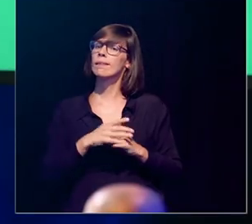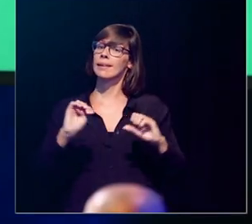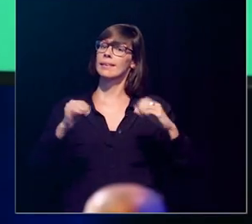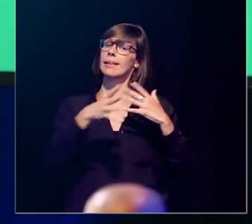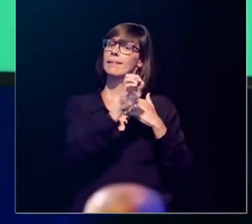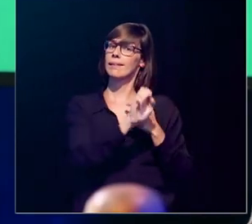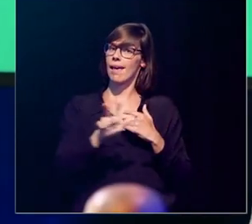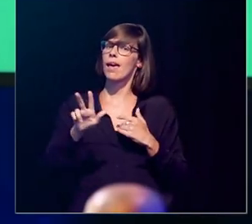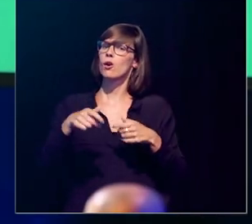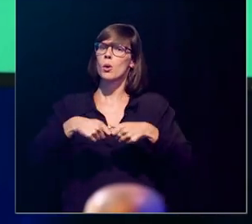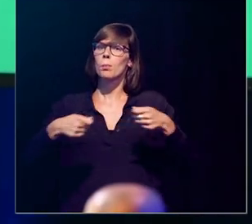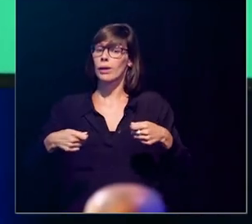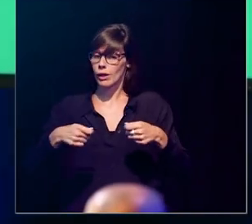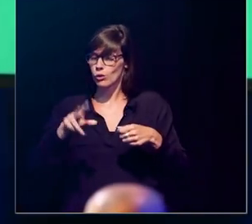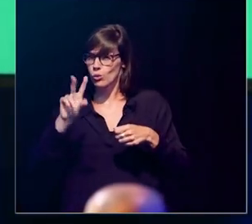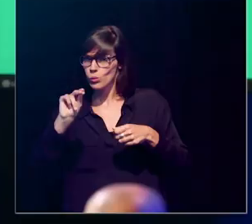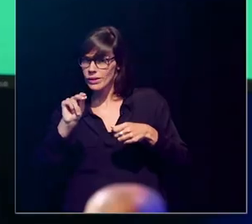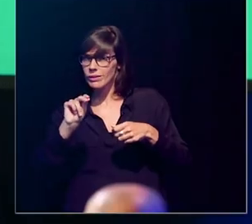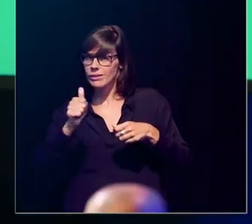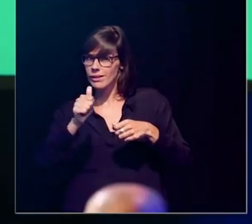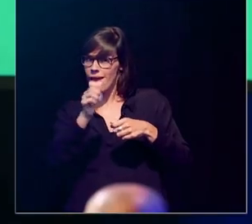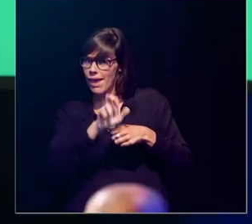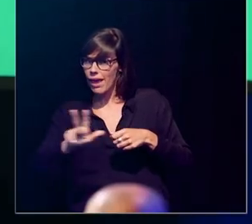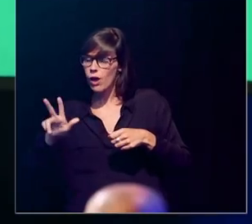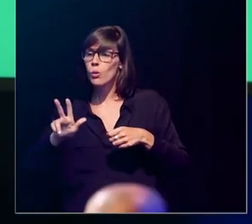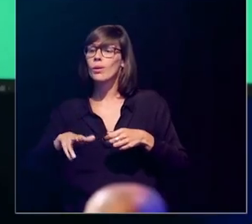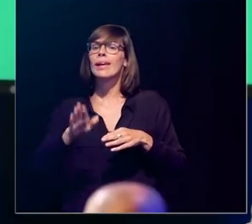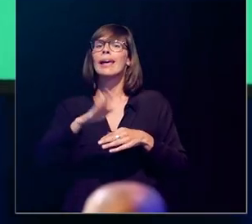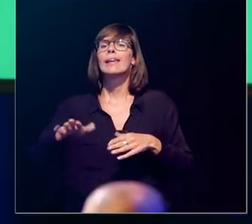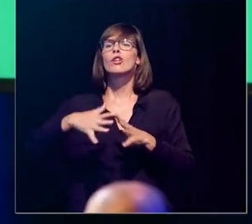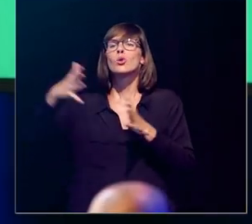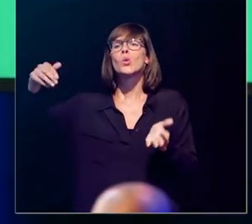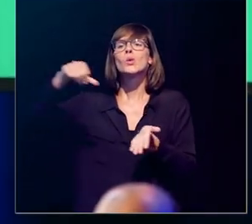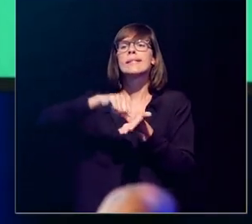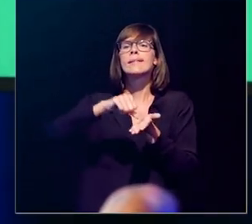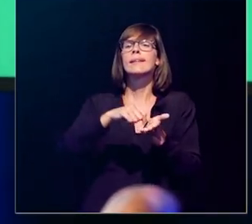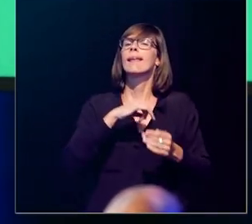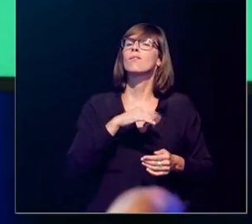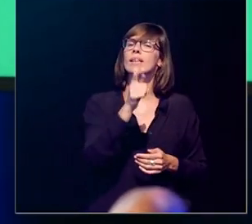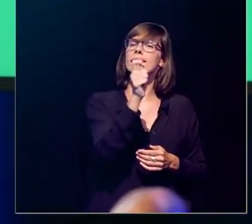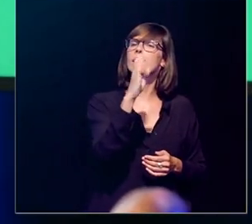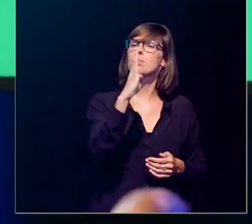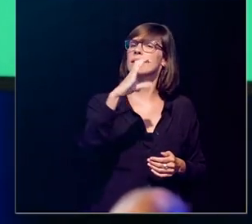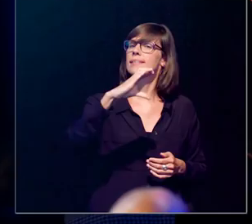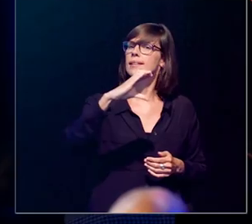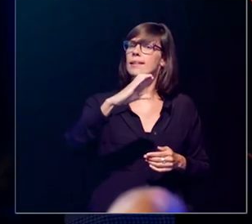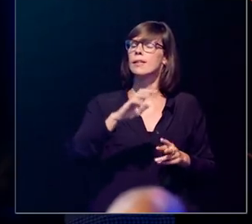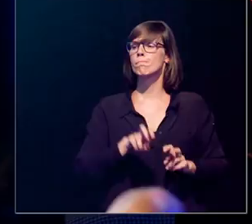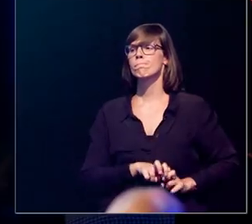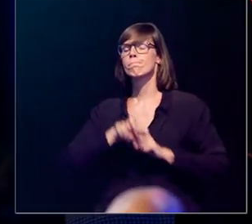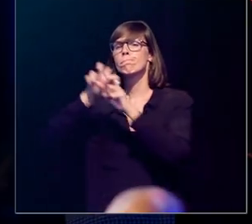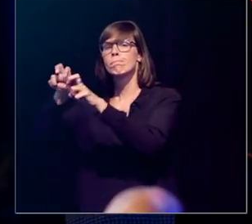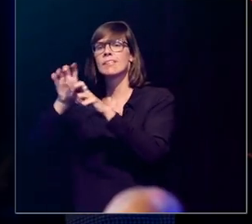in de negentiende eeuw, het begin van de twintigste eeuw, kinderen uit grootsteden die tuberculose hadden, naar